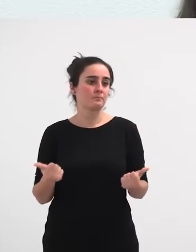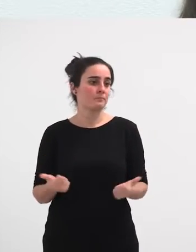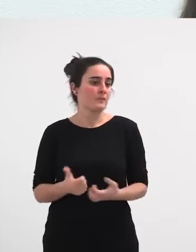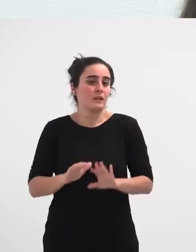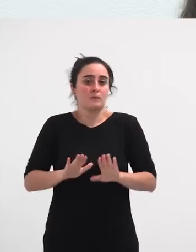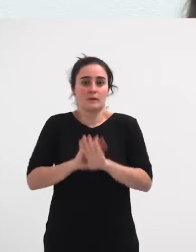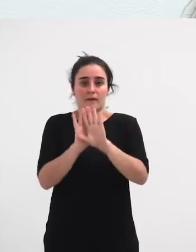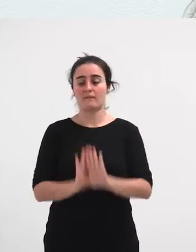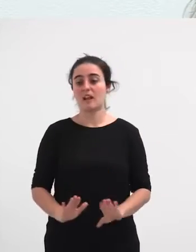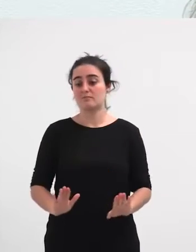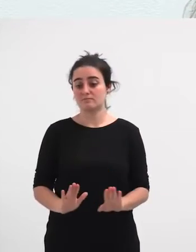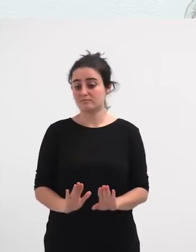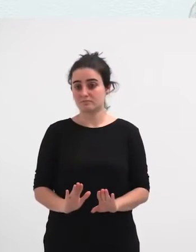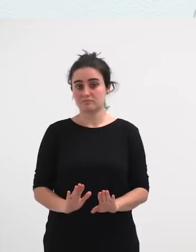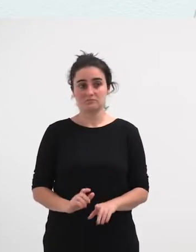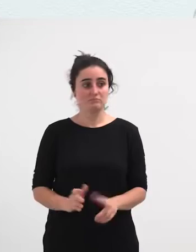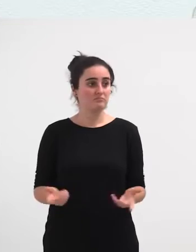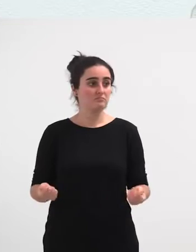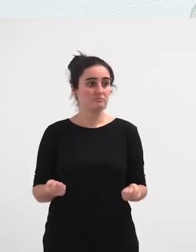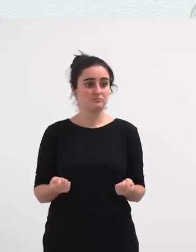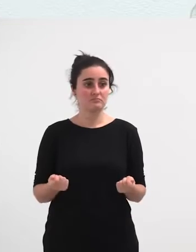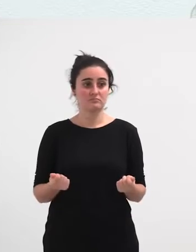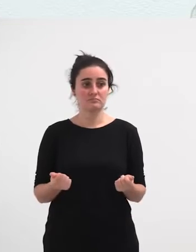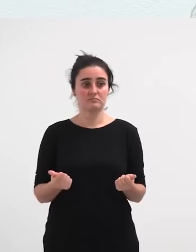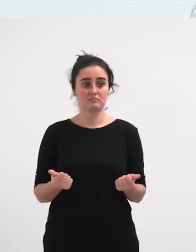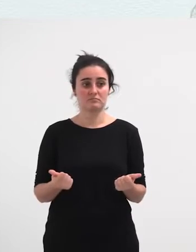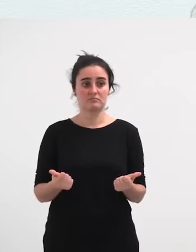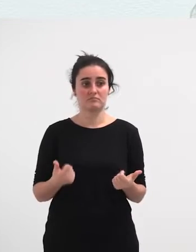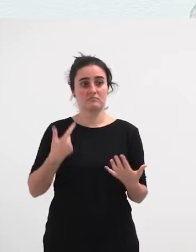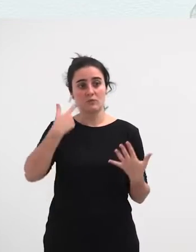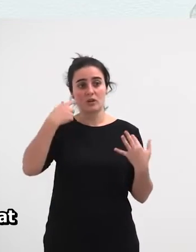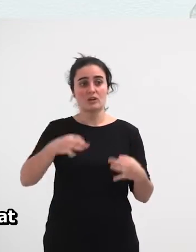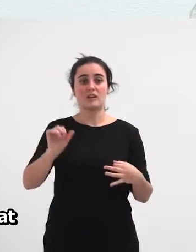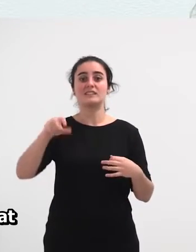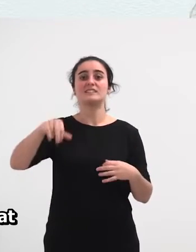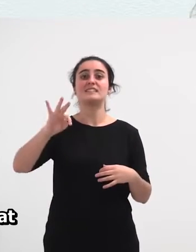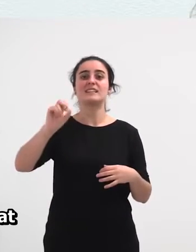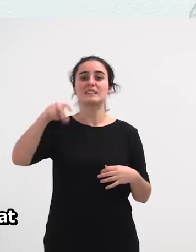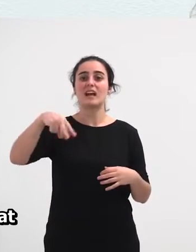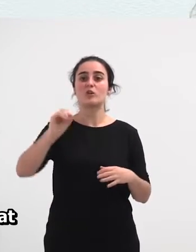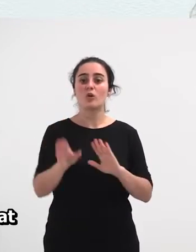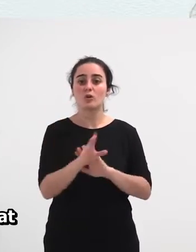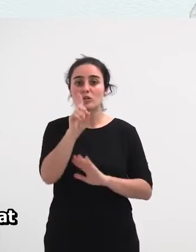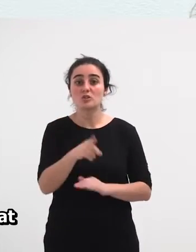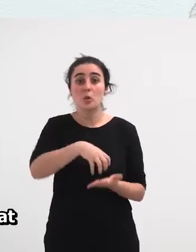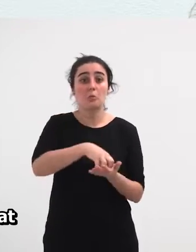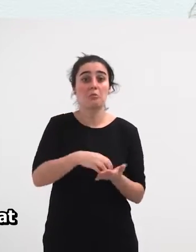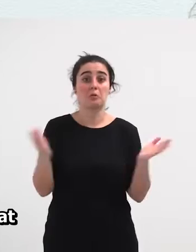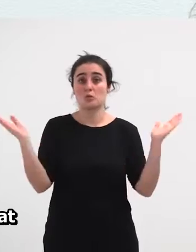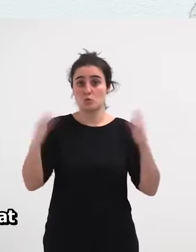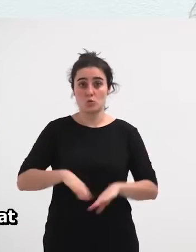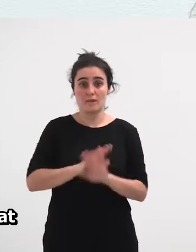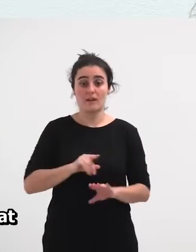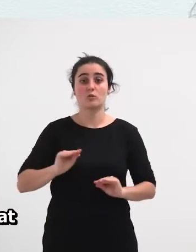baina inorrek ez du hauzitan jarri santanok hor jarraitzea, eta, bueno, santanok dauka irunen